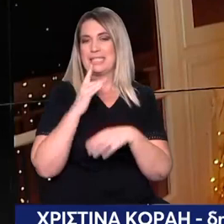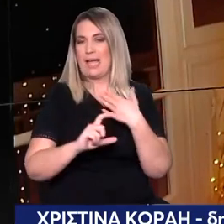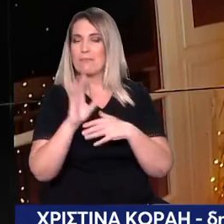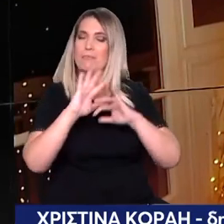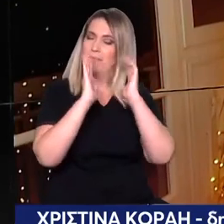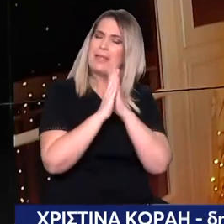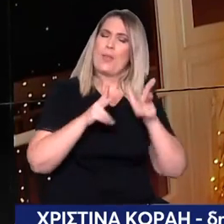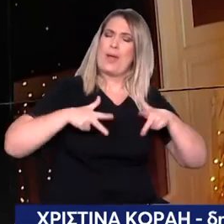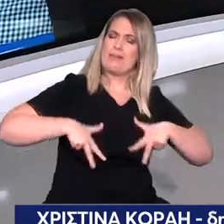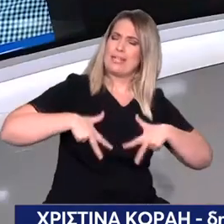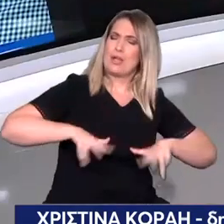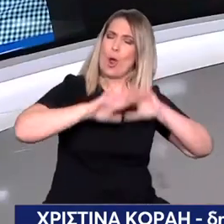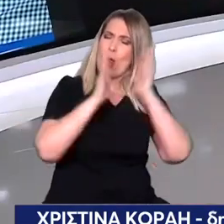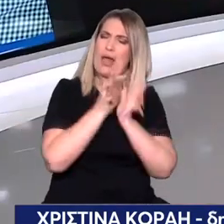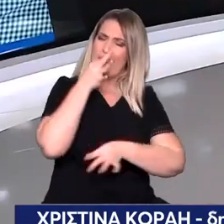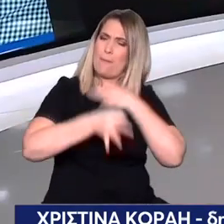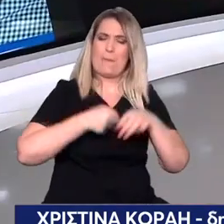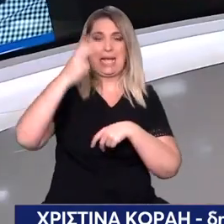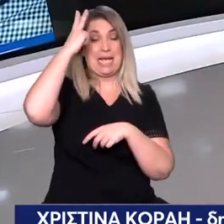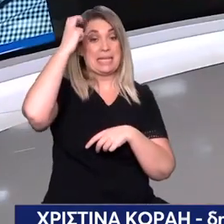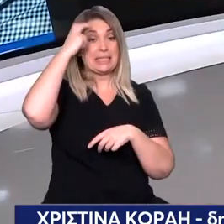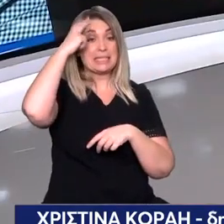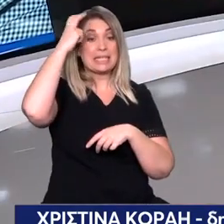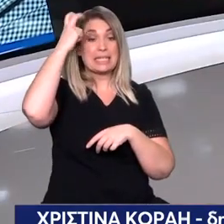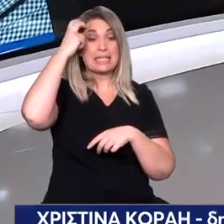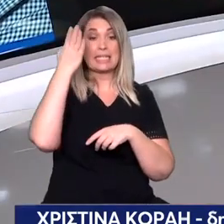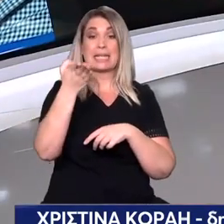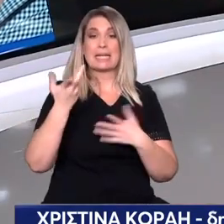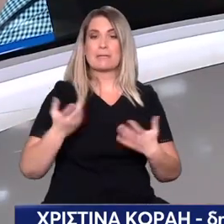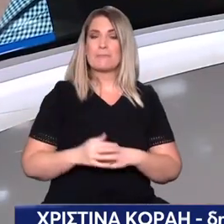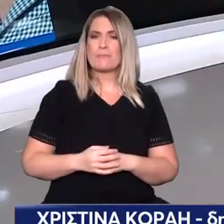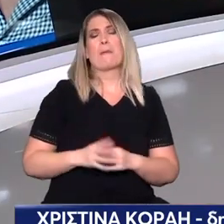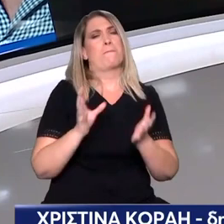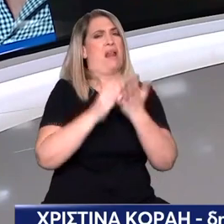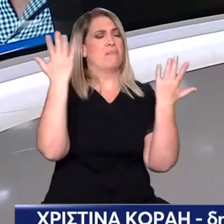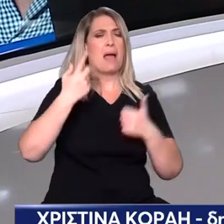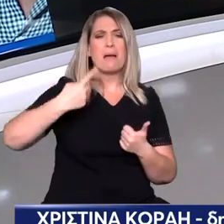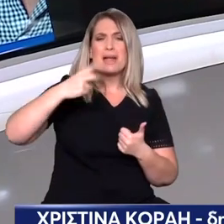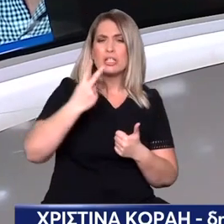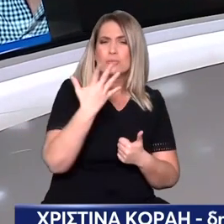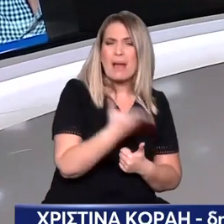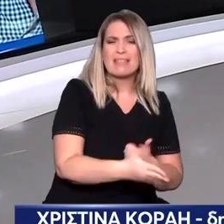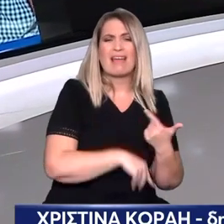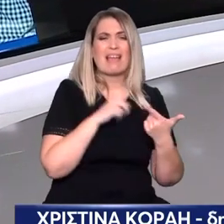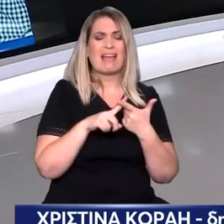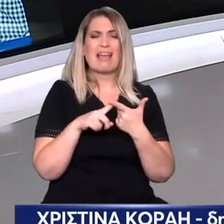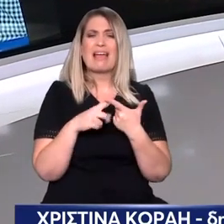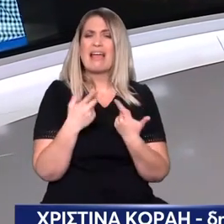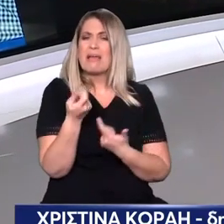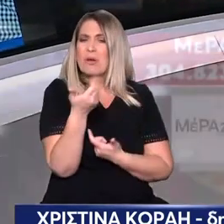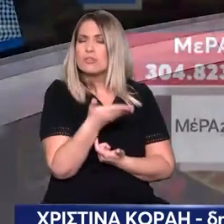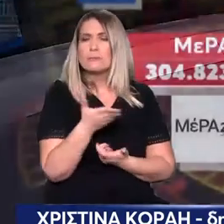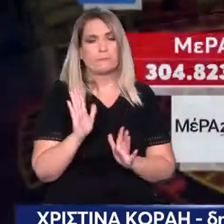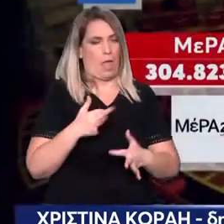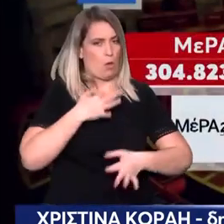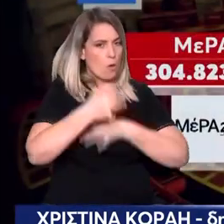κυβερνητικό. Όμως εδώ βλέπετε η μέρα 25 που δεν είναι πια στη Βουλή 304.000 Ξαναλέω εξήγησα το